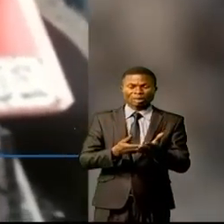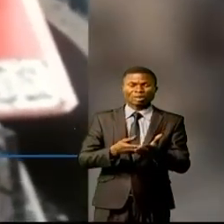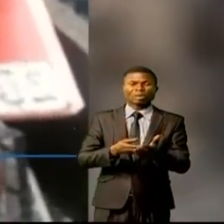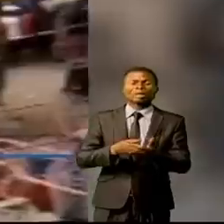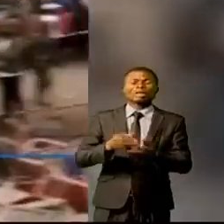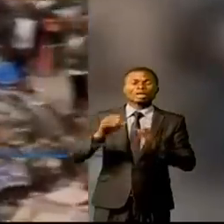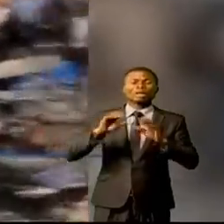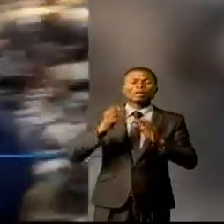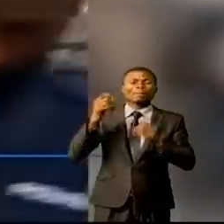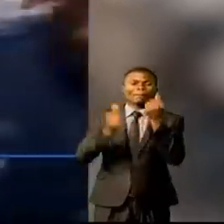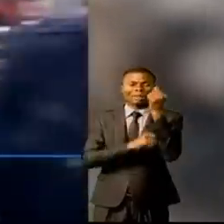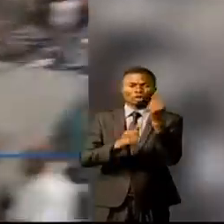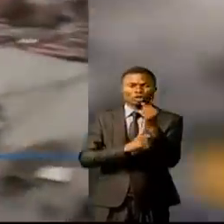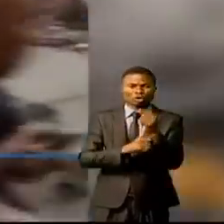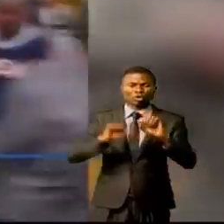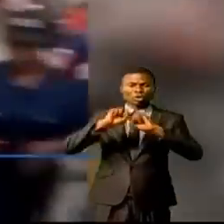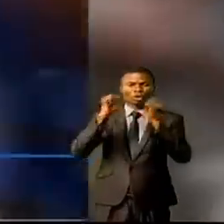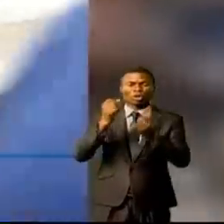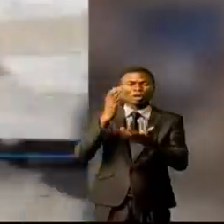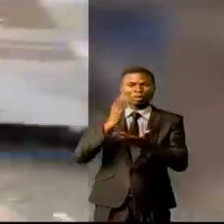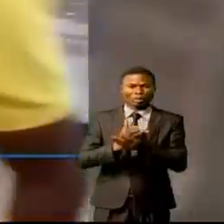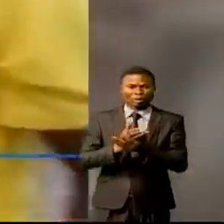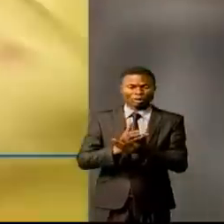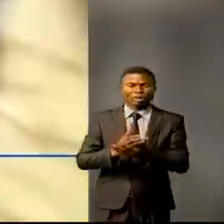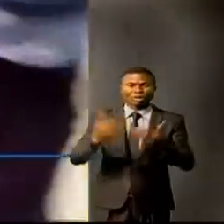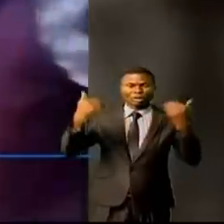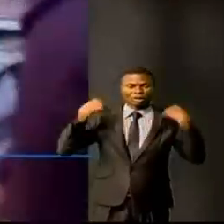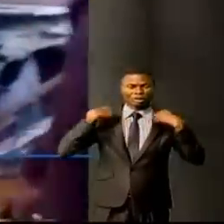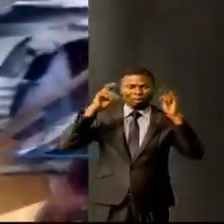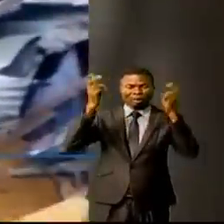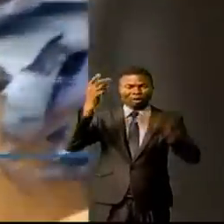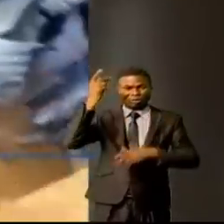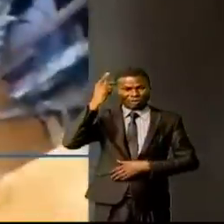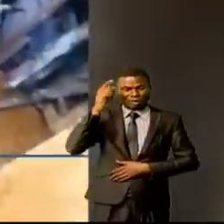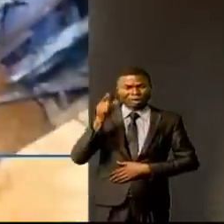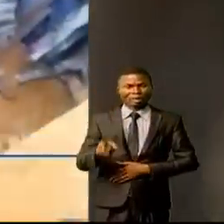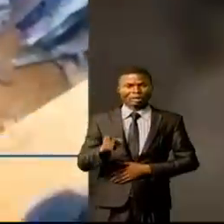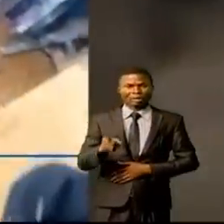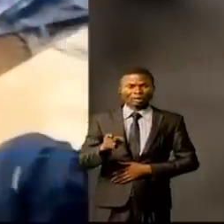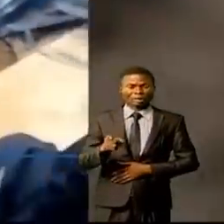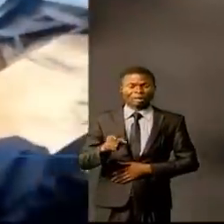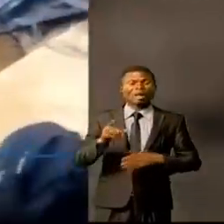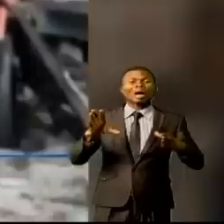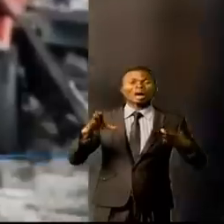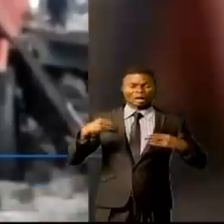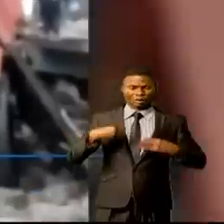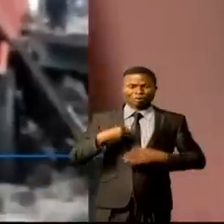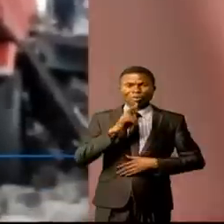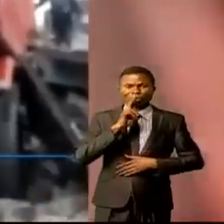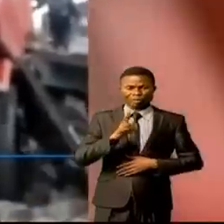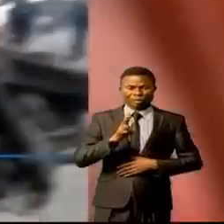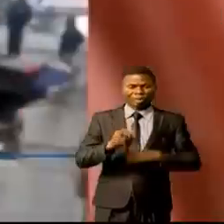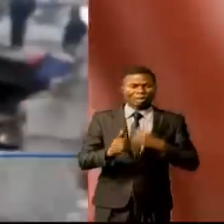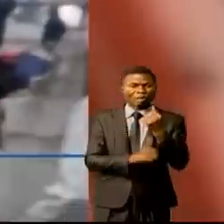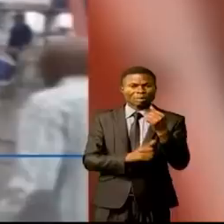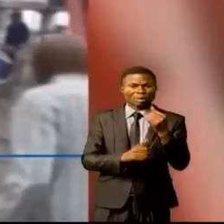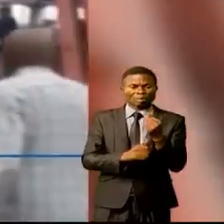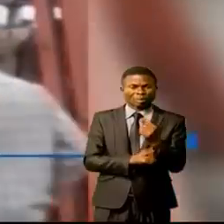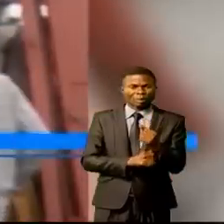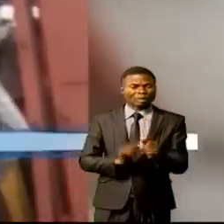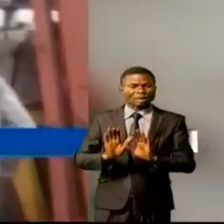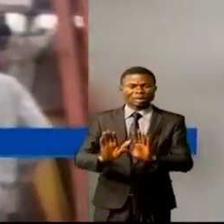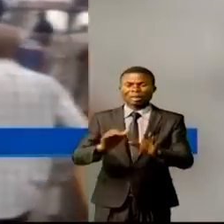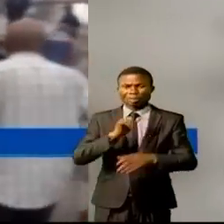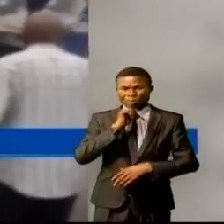privé. Le commandant de la police, ville de Kinshasa, Silvano Kassongo, a confirmé qu'il n'y a plus de victimes sous les décombres.